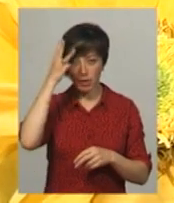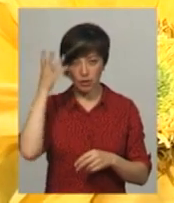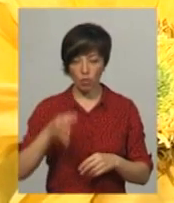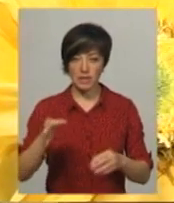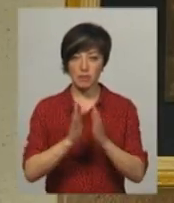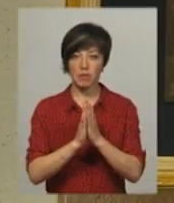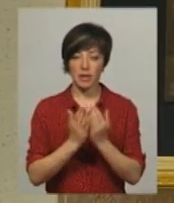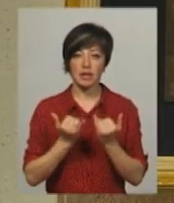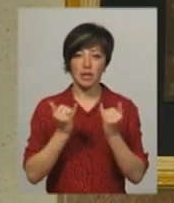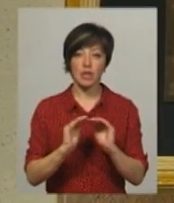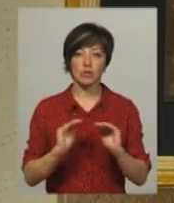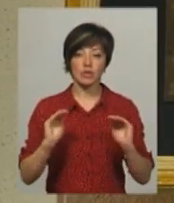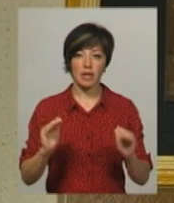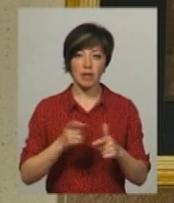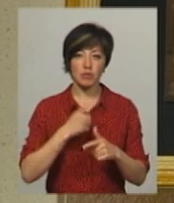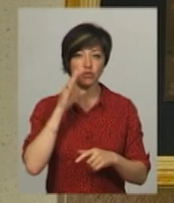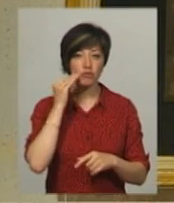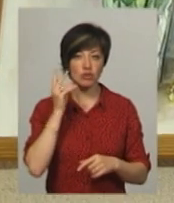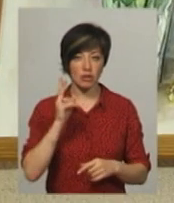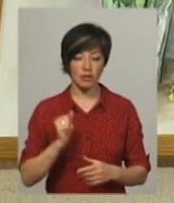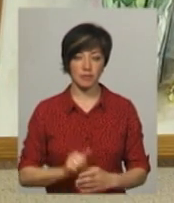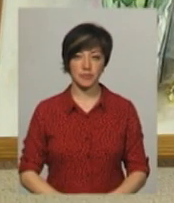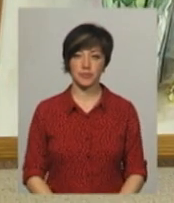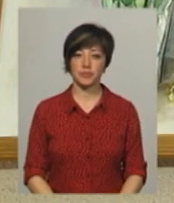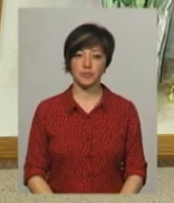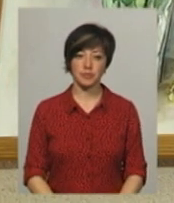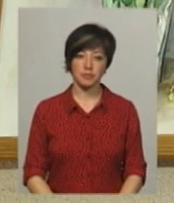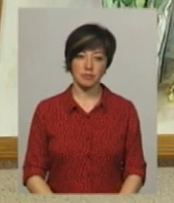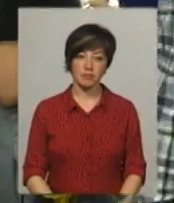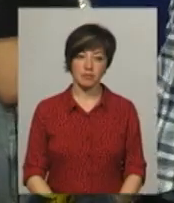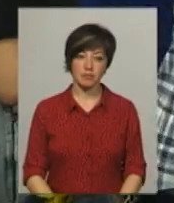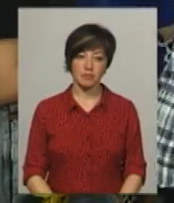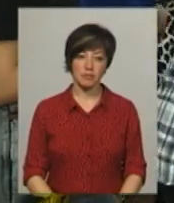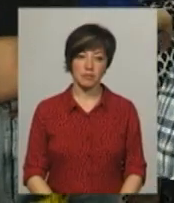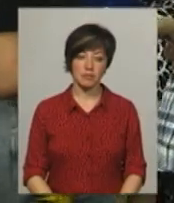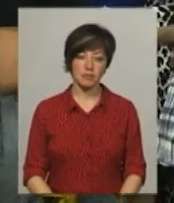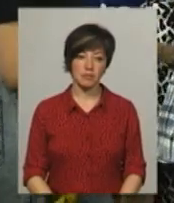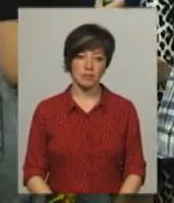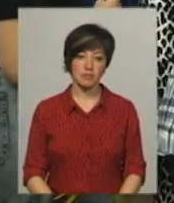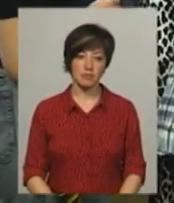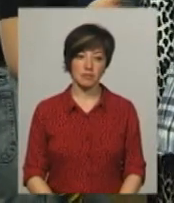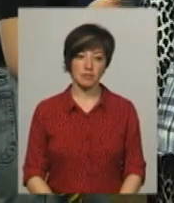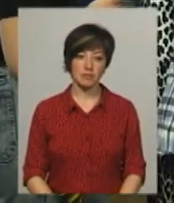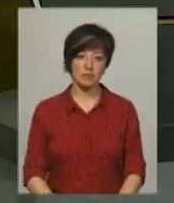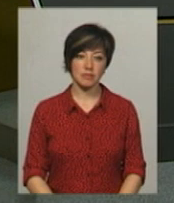обласній бібліотеці для дітей ім. Тараса Шевченка. Тетяна Ворожцова, Дем'ян Цегольник, новини Поділля, Центр.